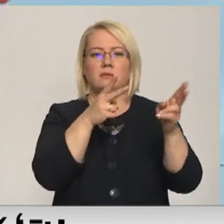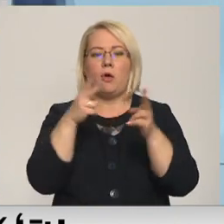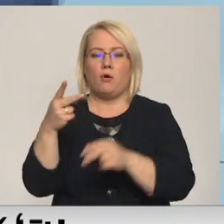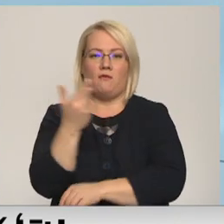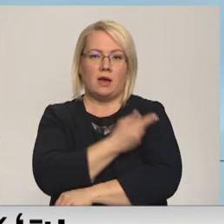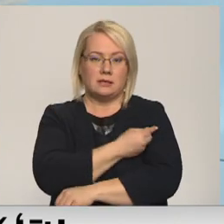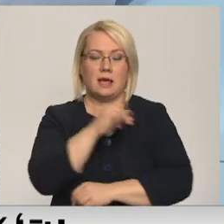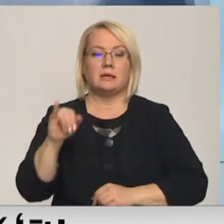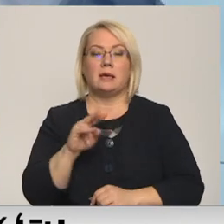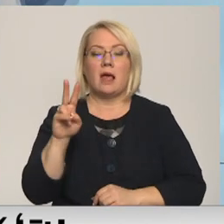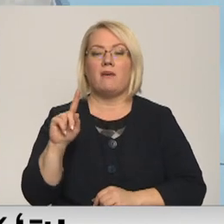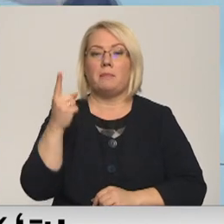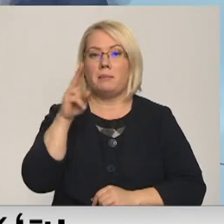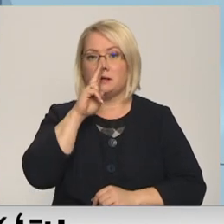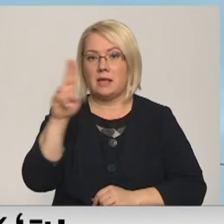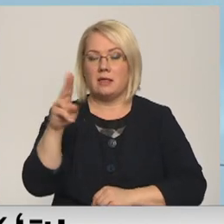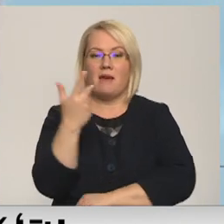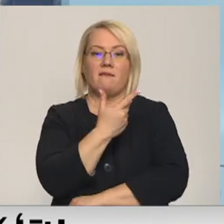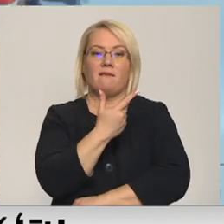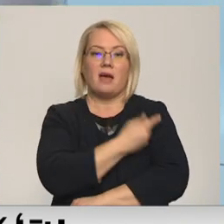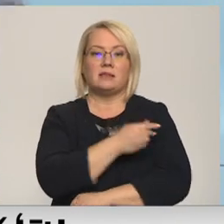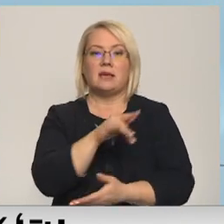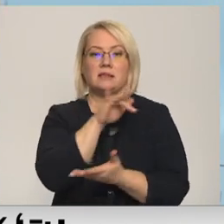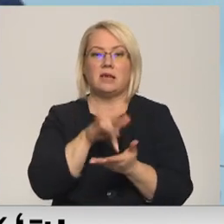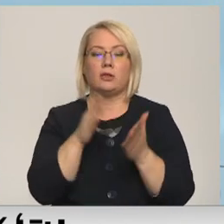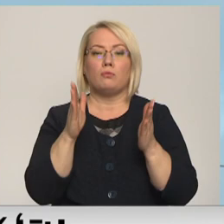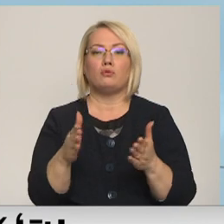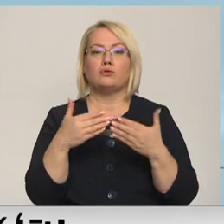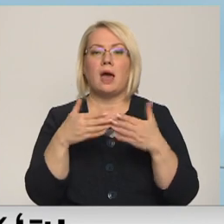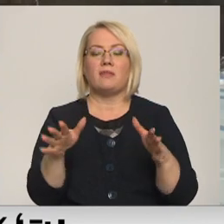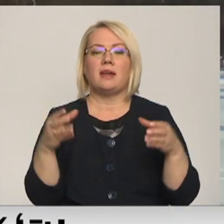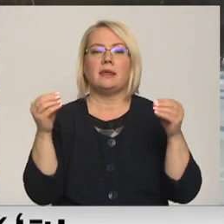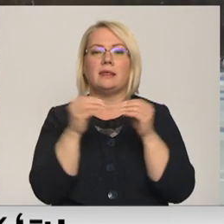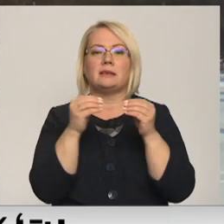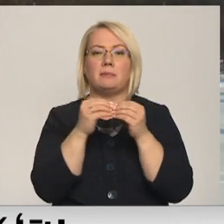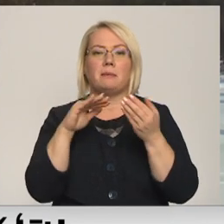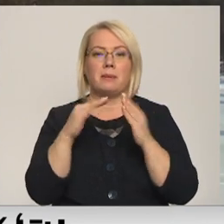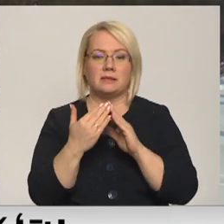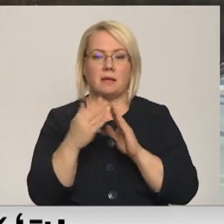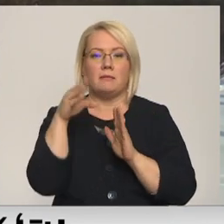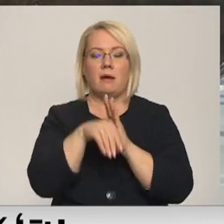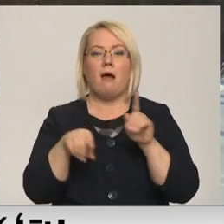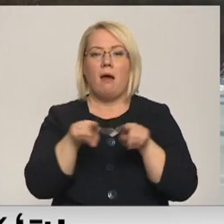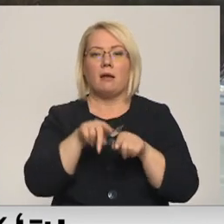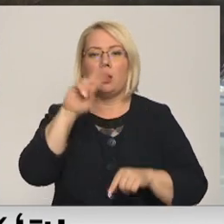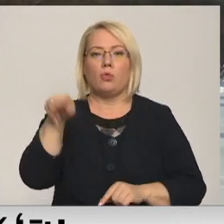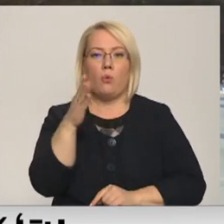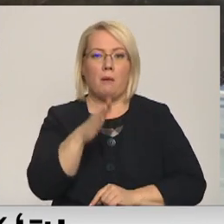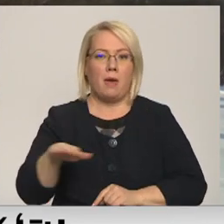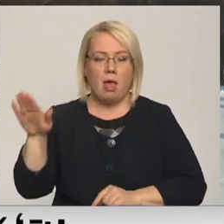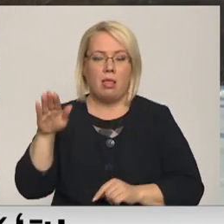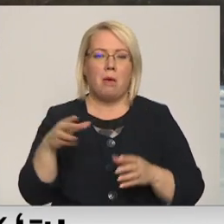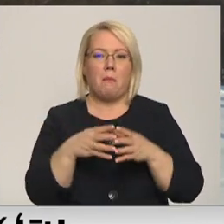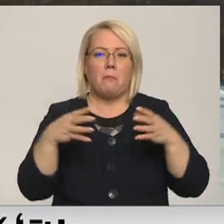Janvāra pirmajās nedēļās vakcinācijas centri tikšot atvērti vēl desmit pašvaldībās, to starp arī dobelē. Paplašināts